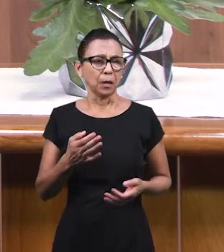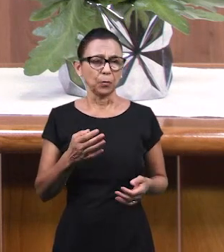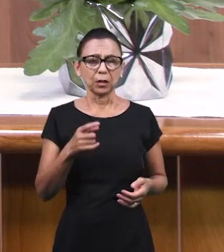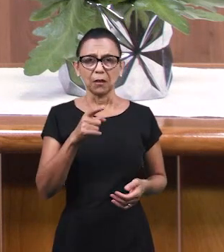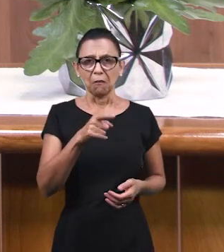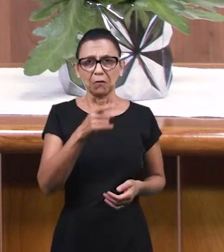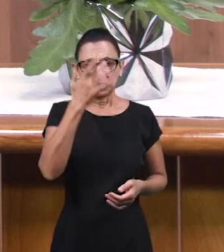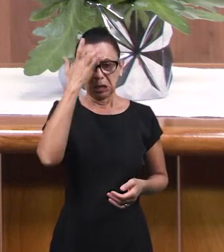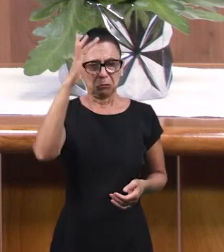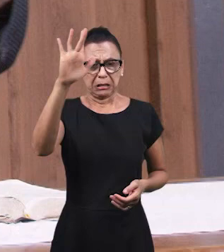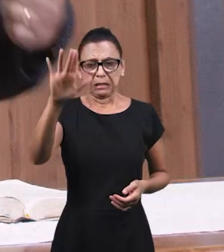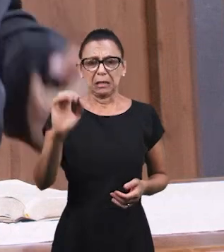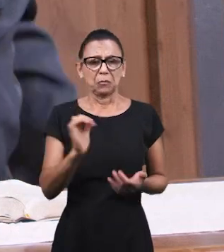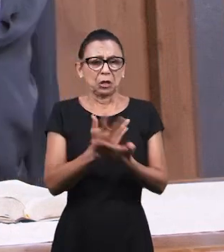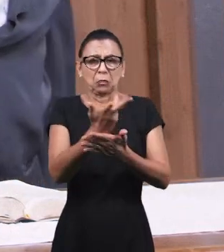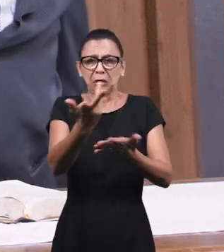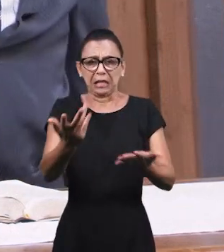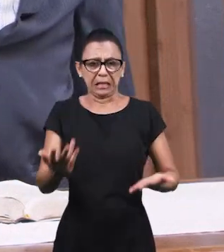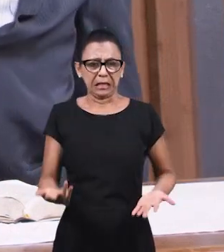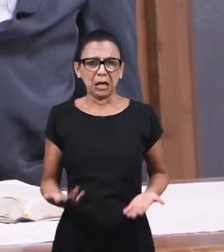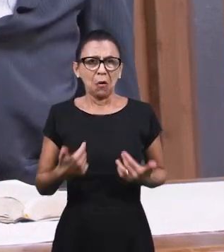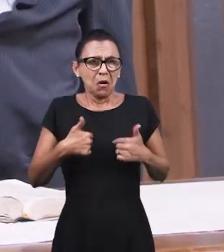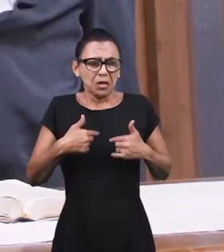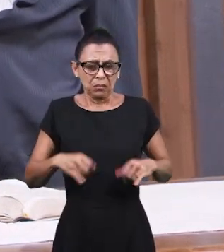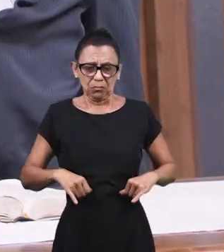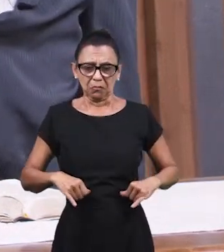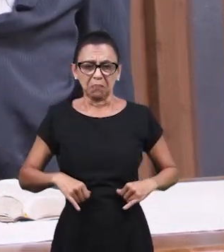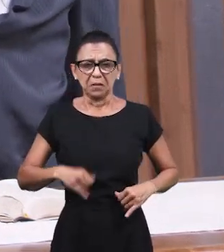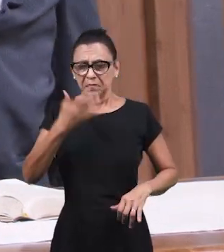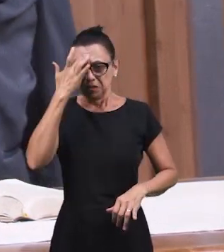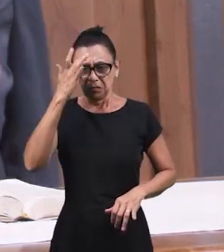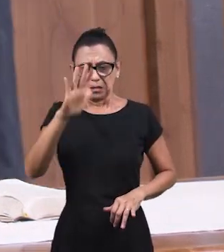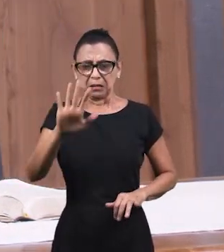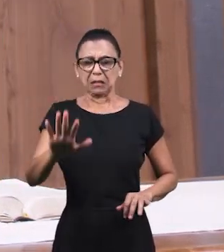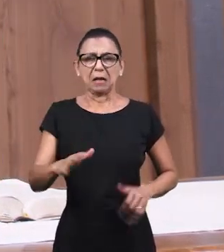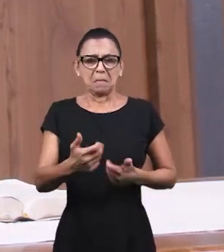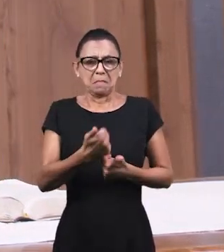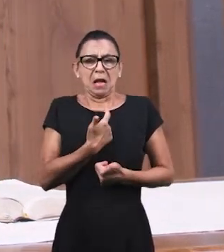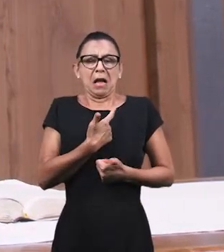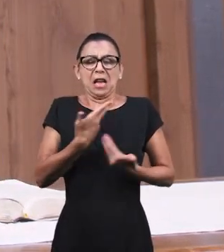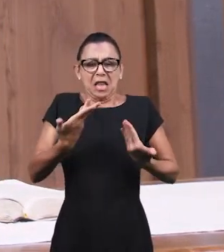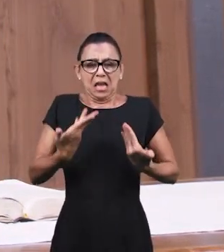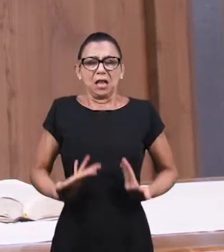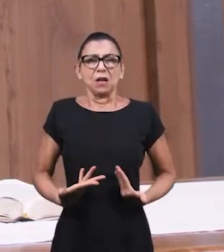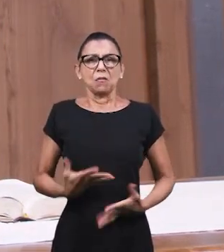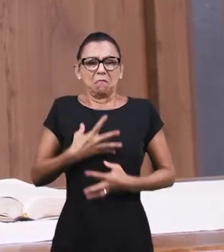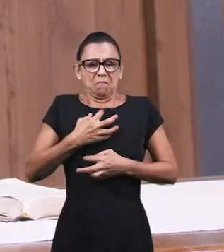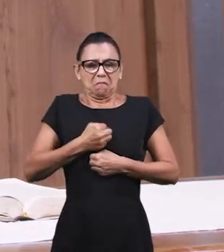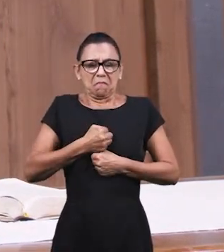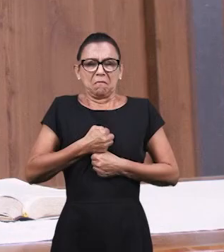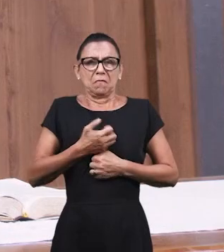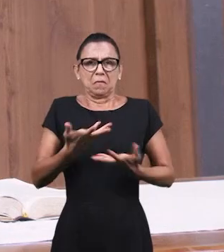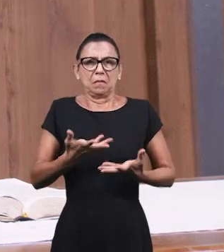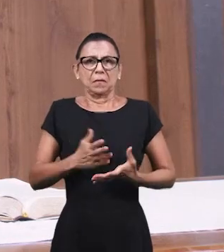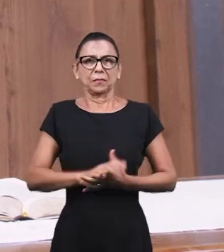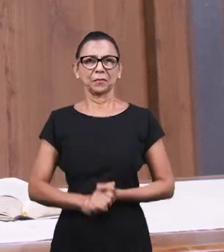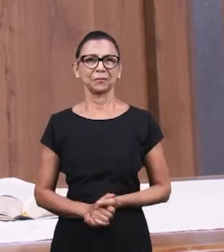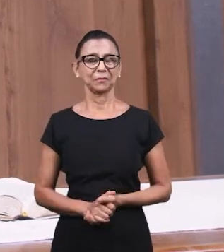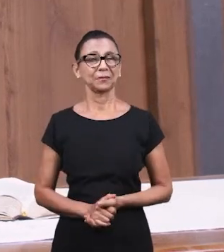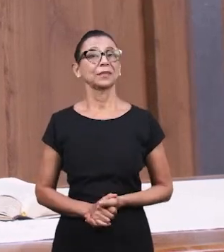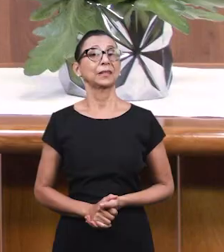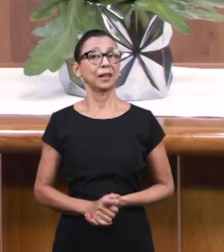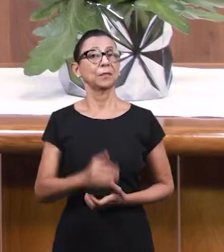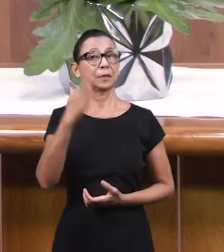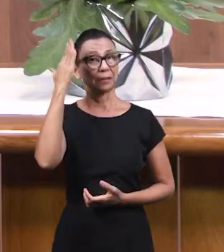со мной сделали. Ты не знаешь, как я пострадал. Но ты знаешь, сколько